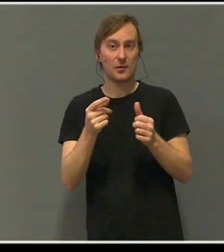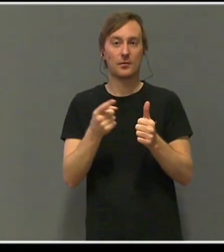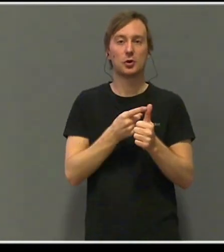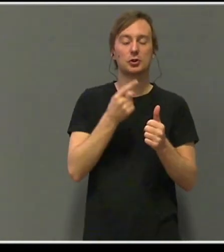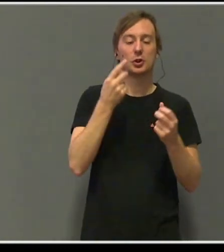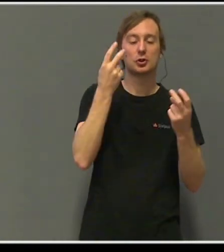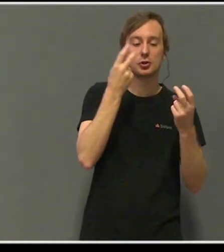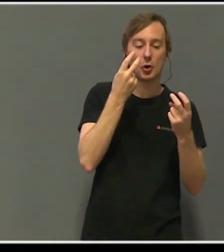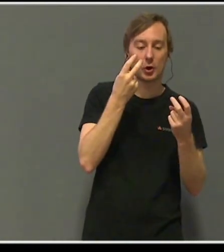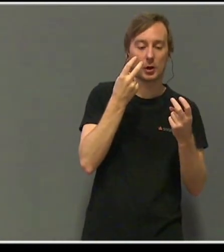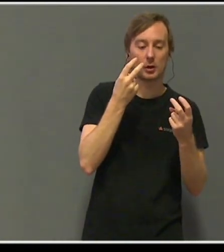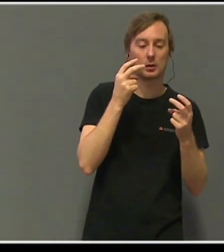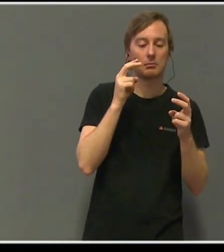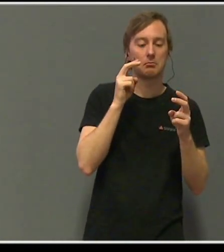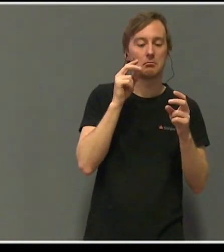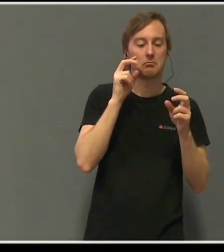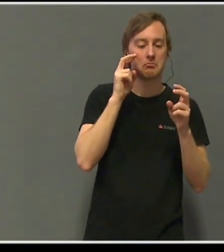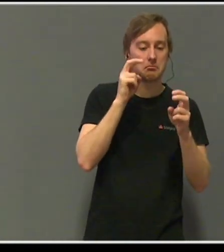så å bli forstått.